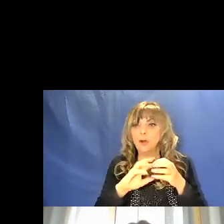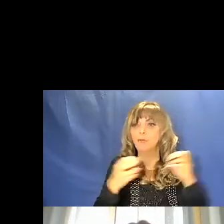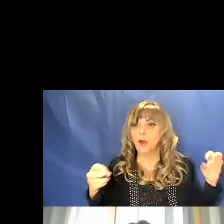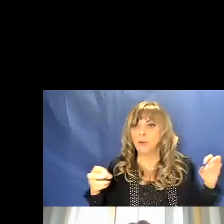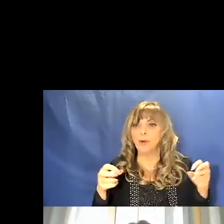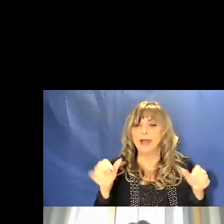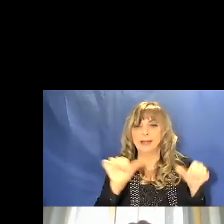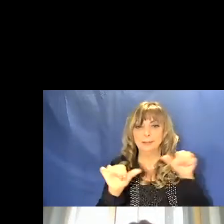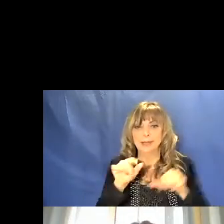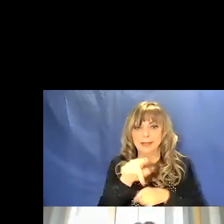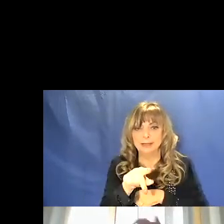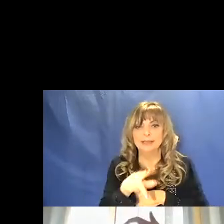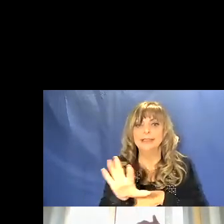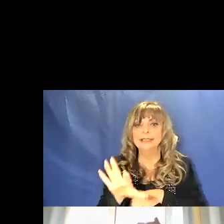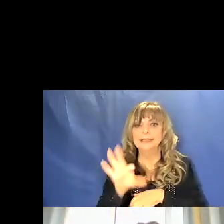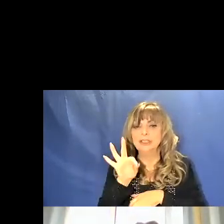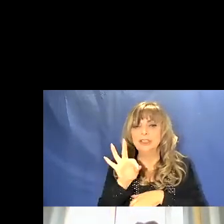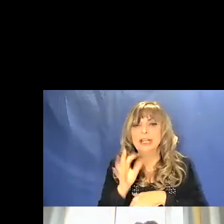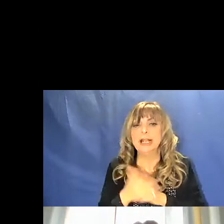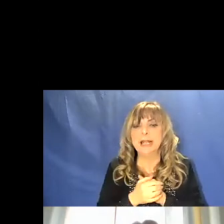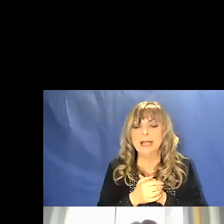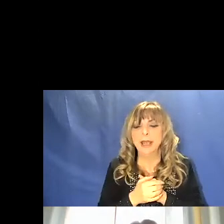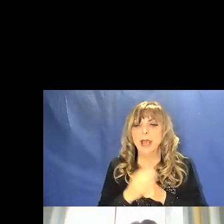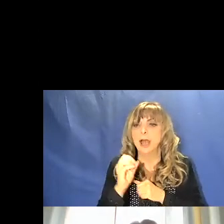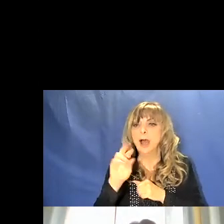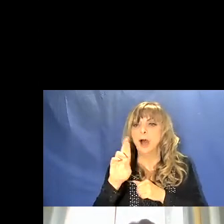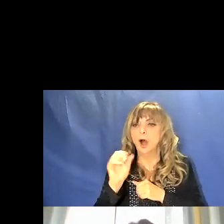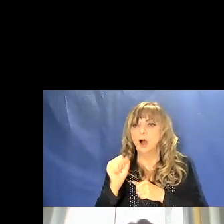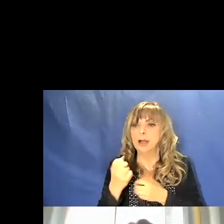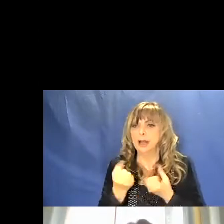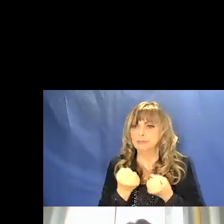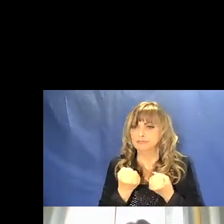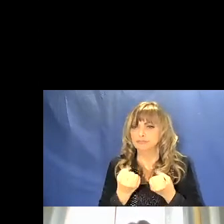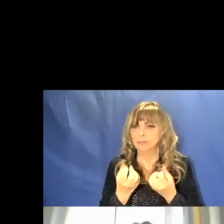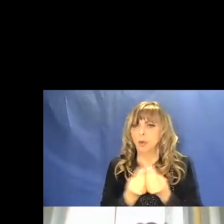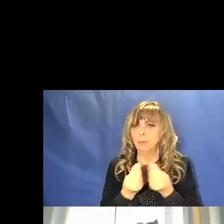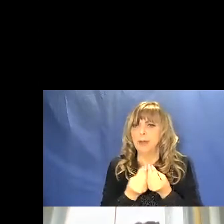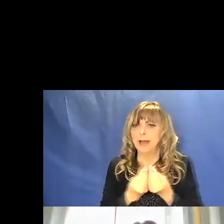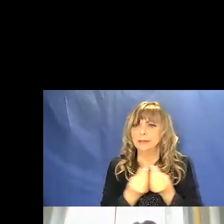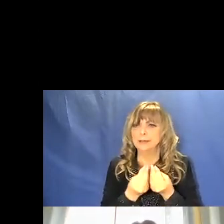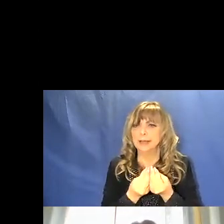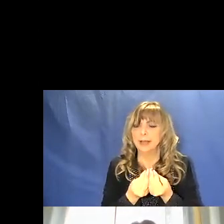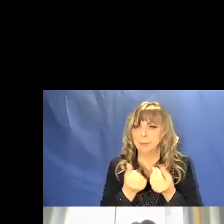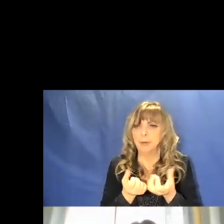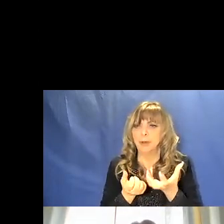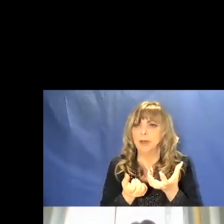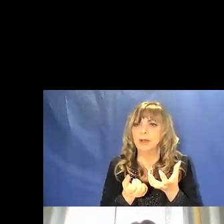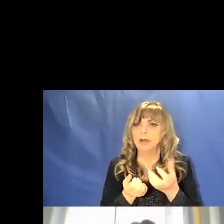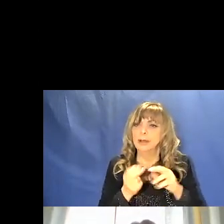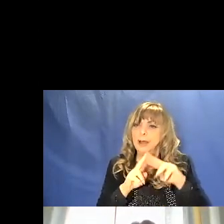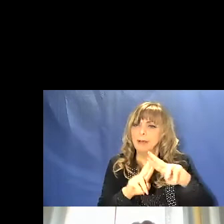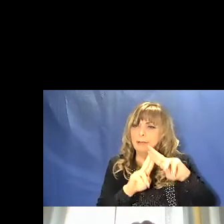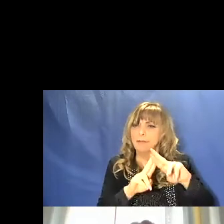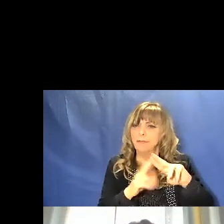in genere veniva scelta una un'ocra molto compatta molto adesiva molto aderente